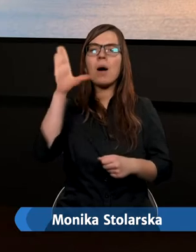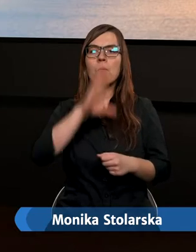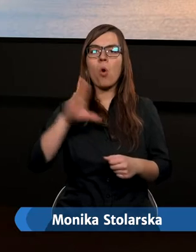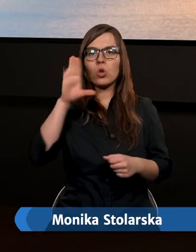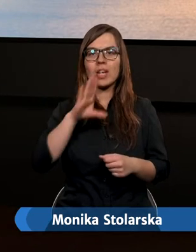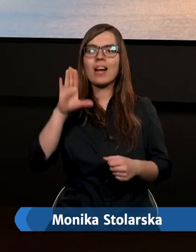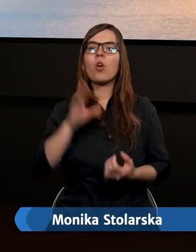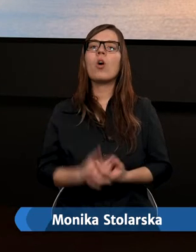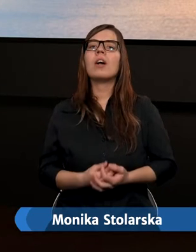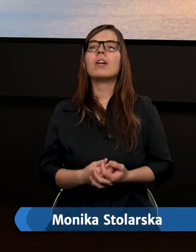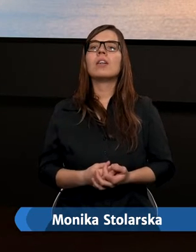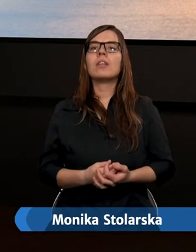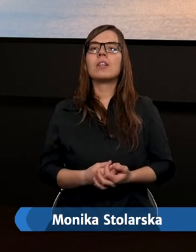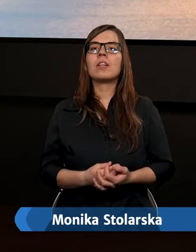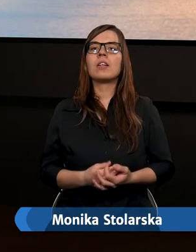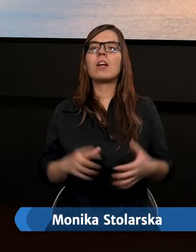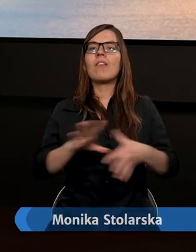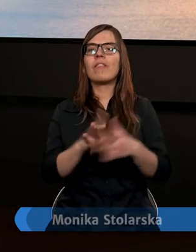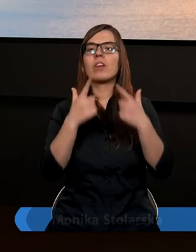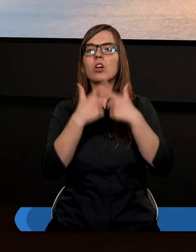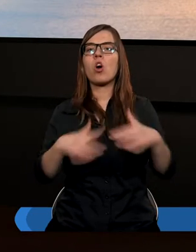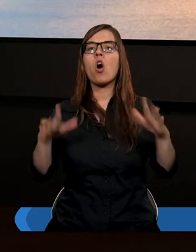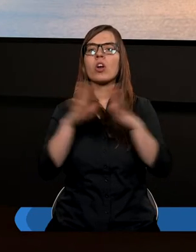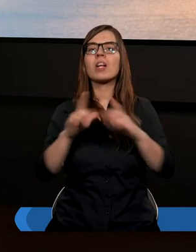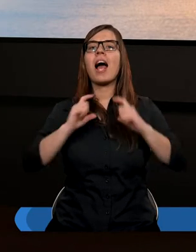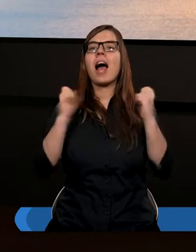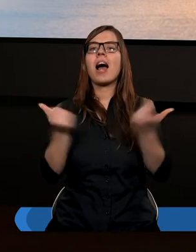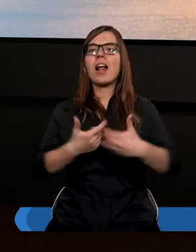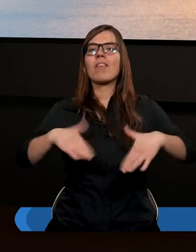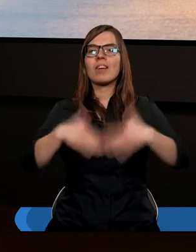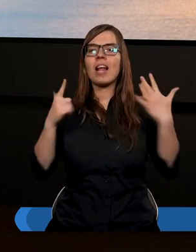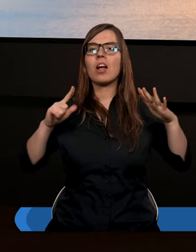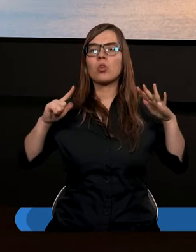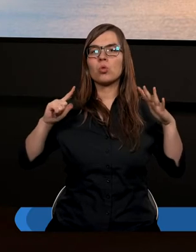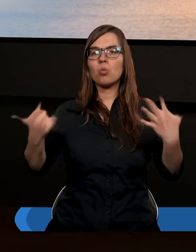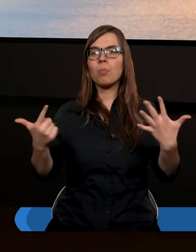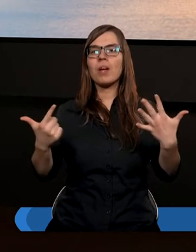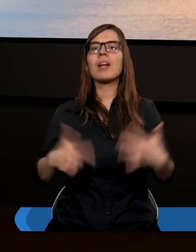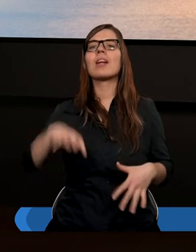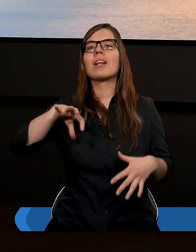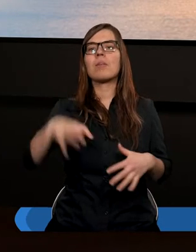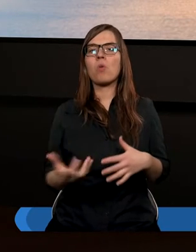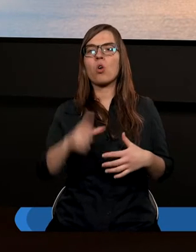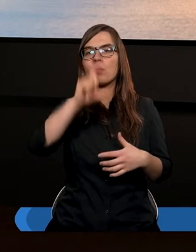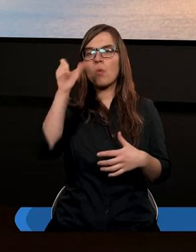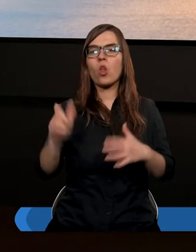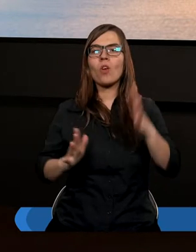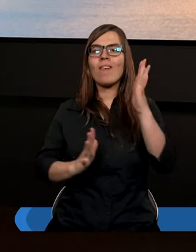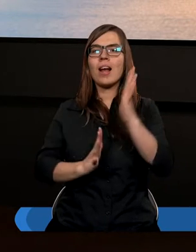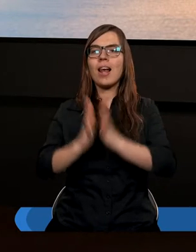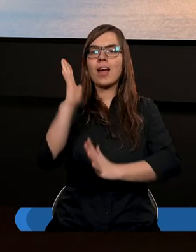Bożego w Kościele Adwentystów Dnia Siódmego, zborze w